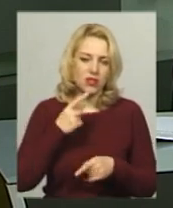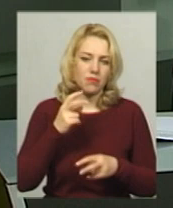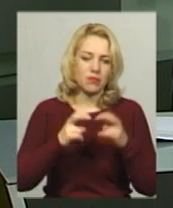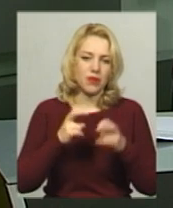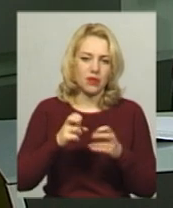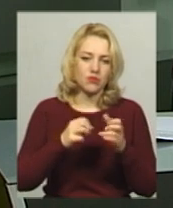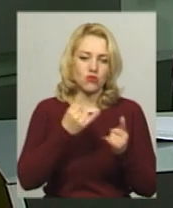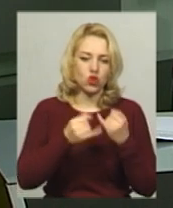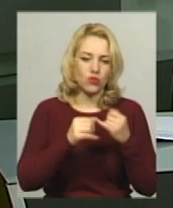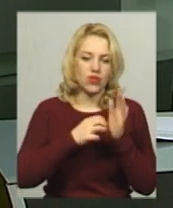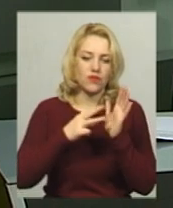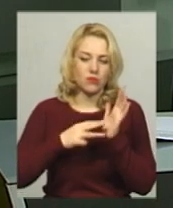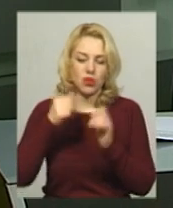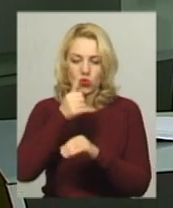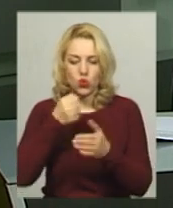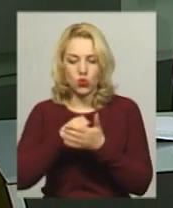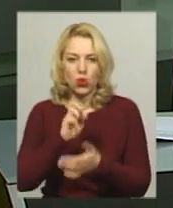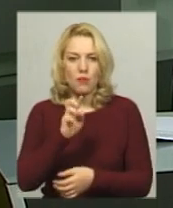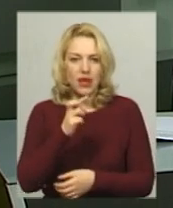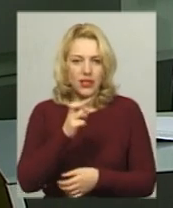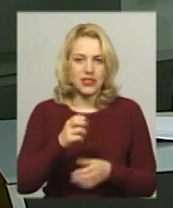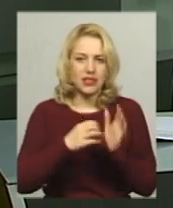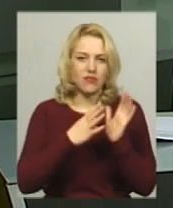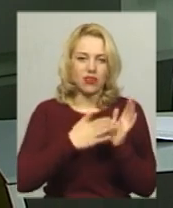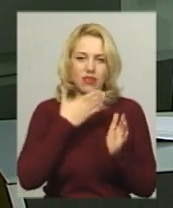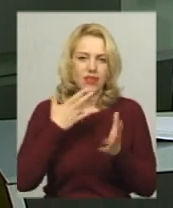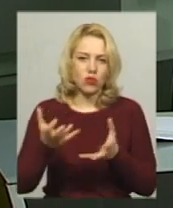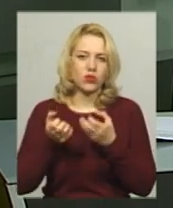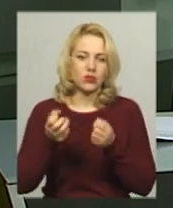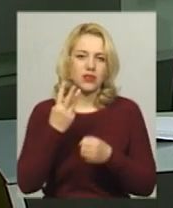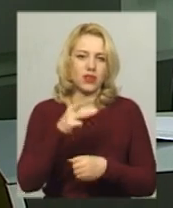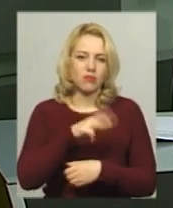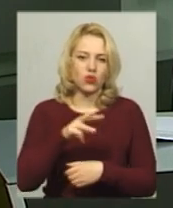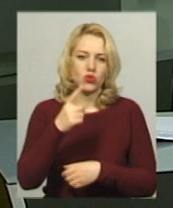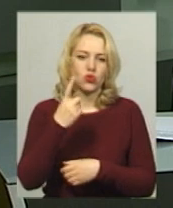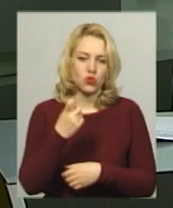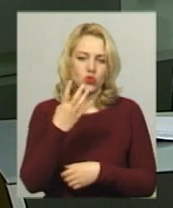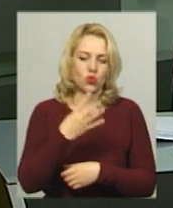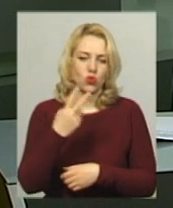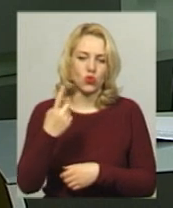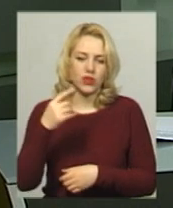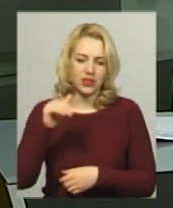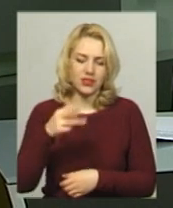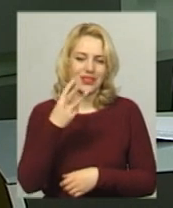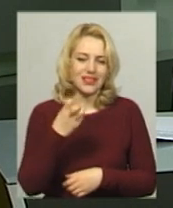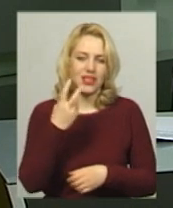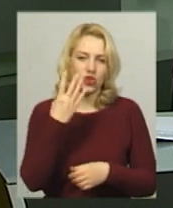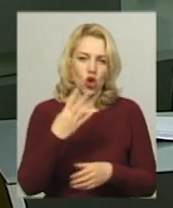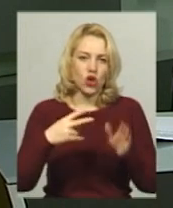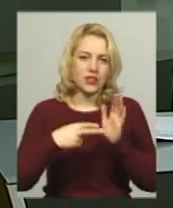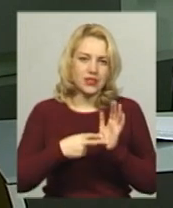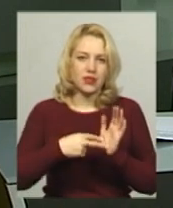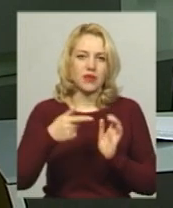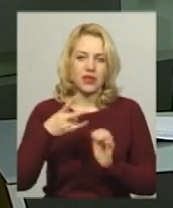2018 року до березня 2019 недоотримало 3 млн 141 337 грн. За словами